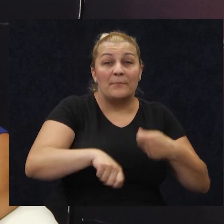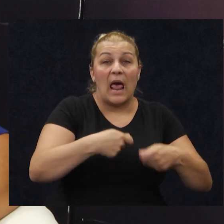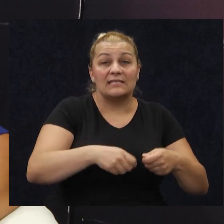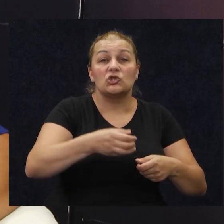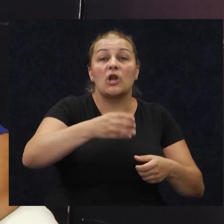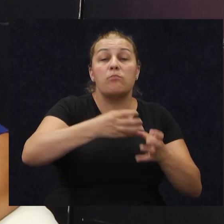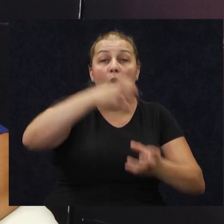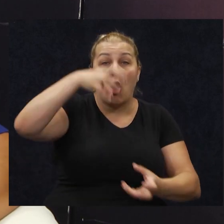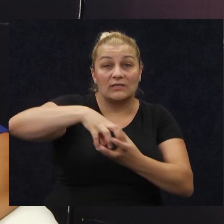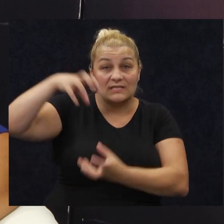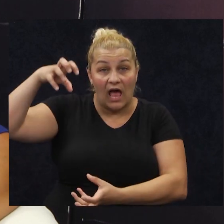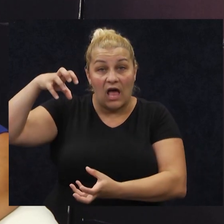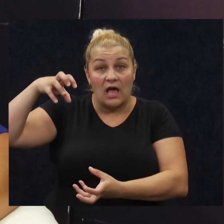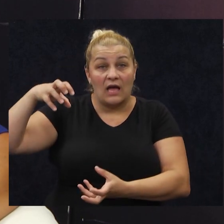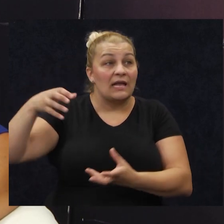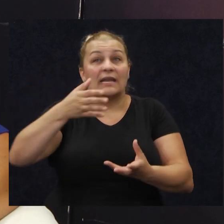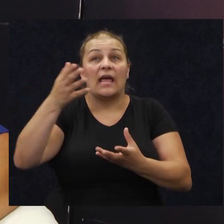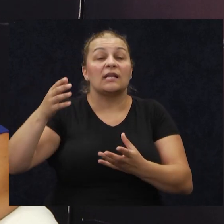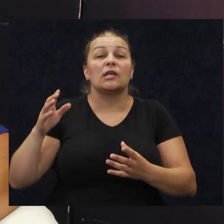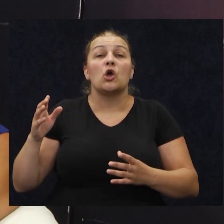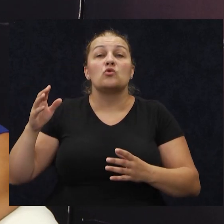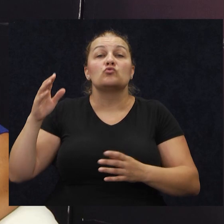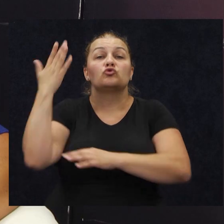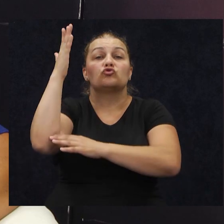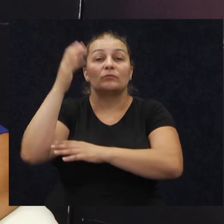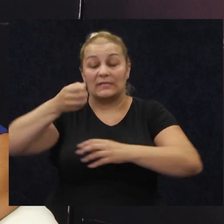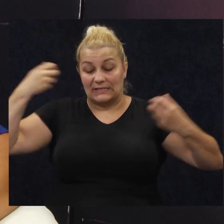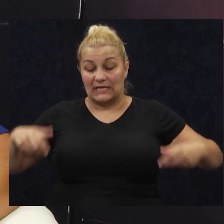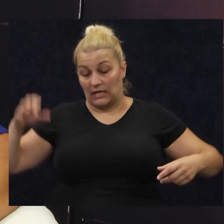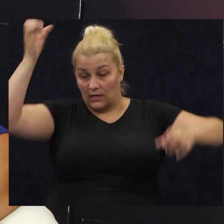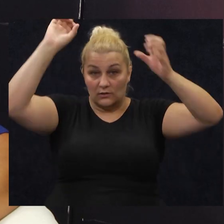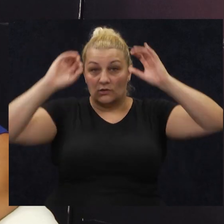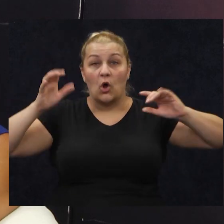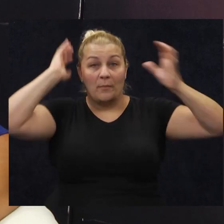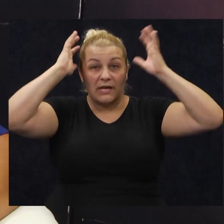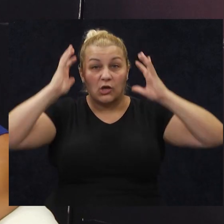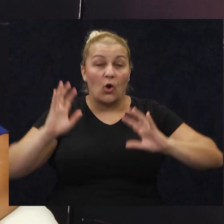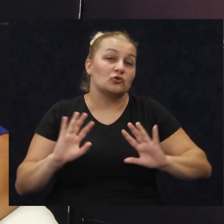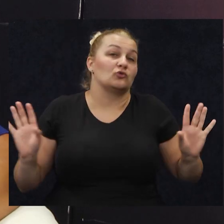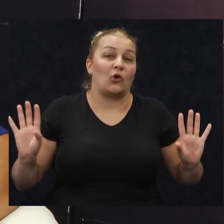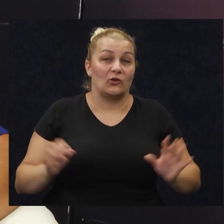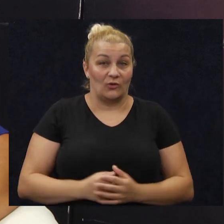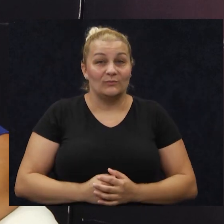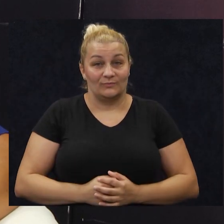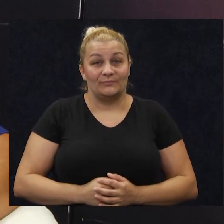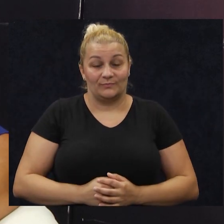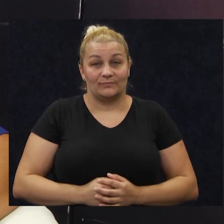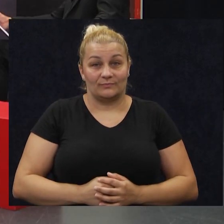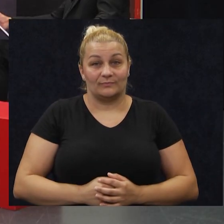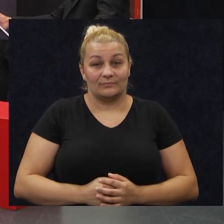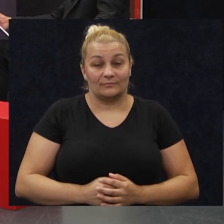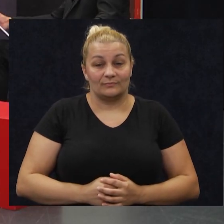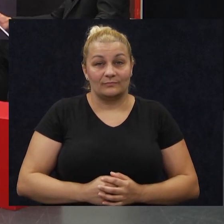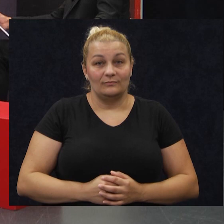boce i negdje se u šumi skinete i istuširate, operajte kosu i to je to. Da se stave u sluncu,